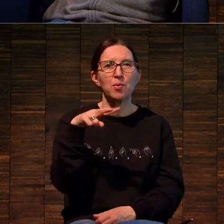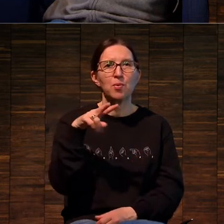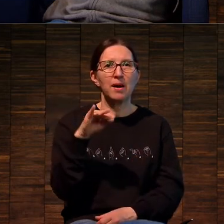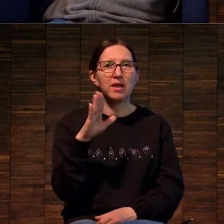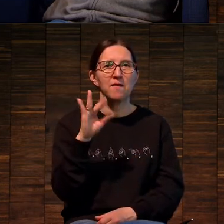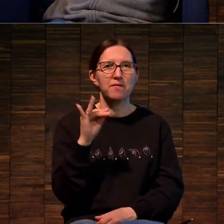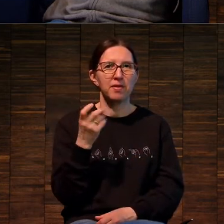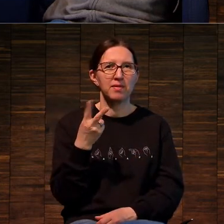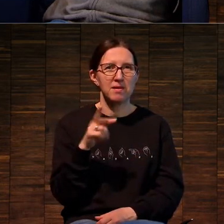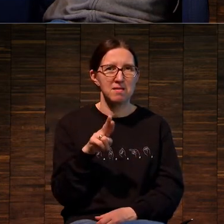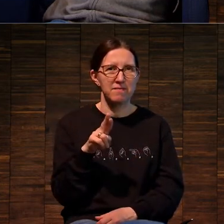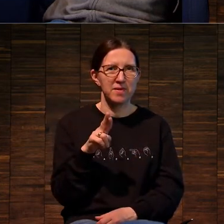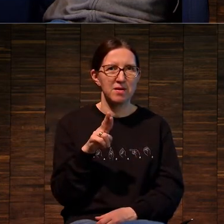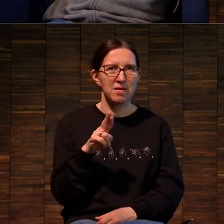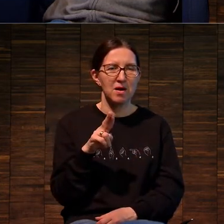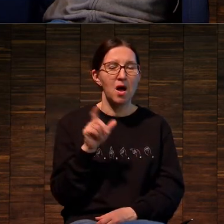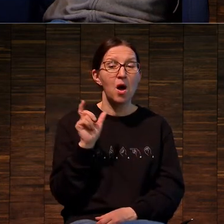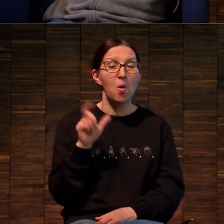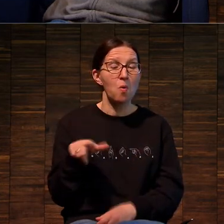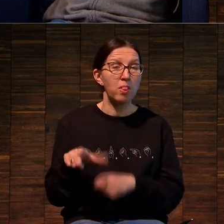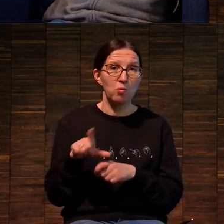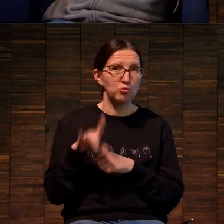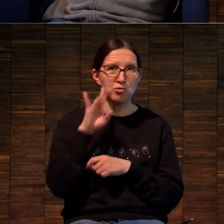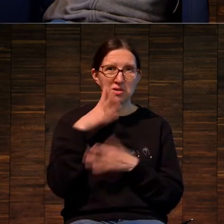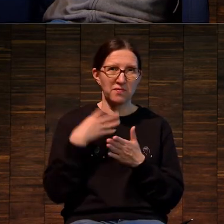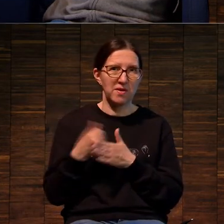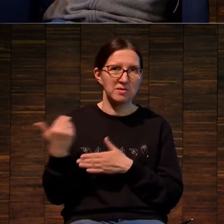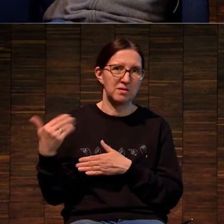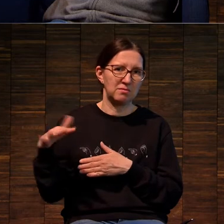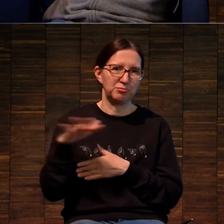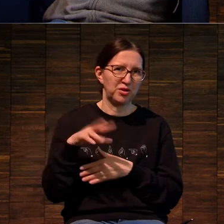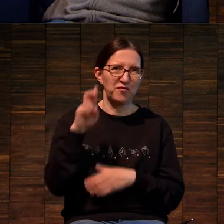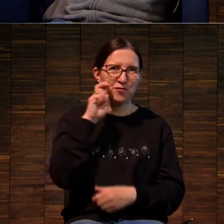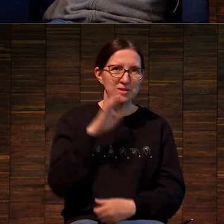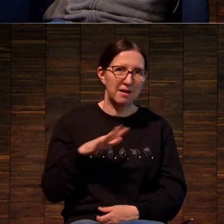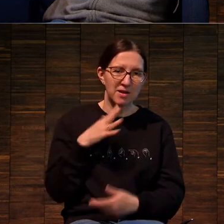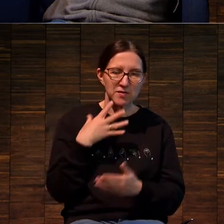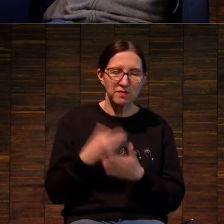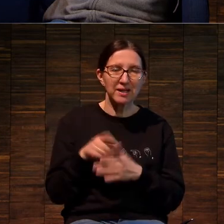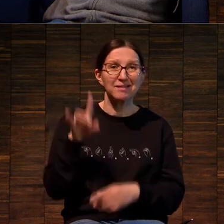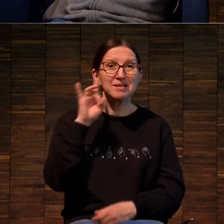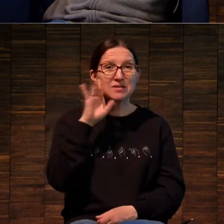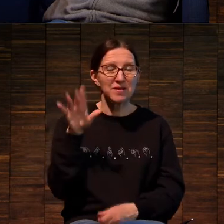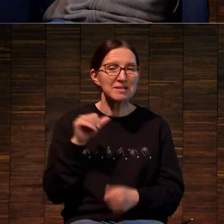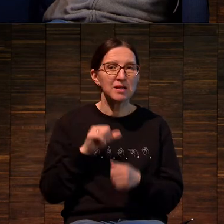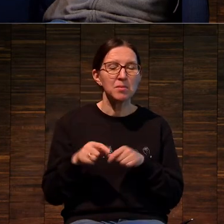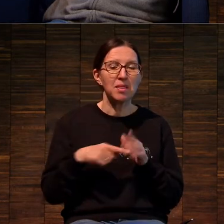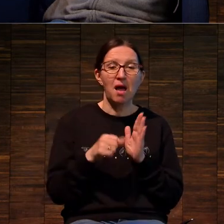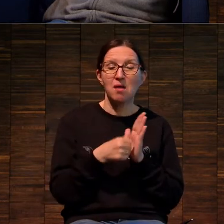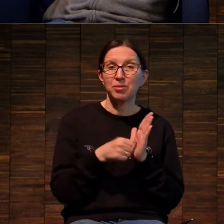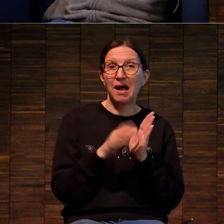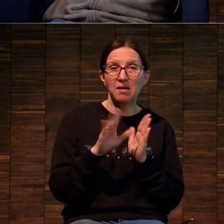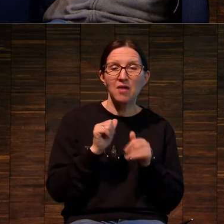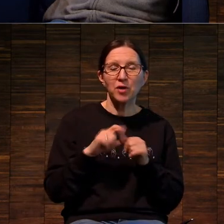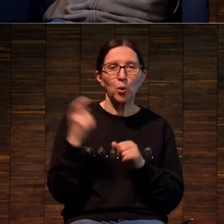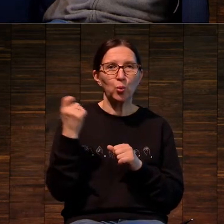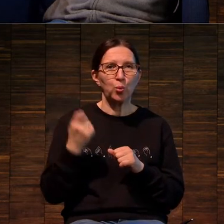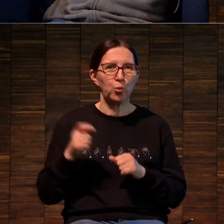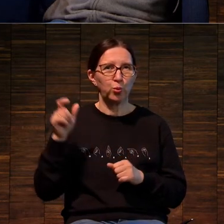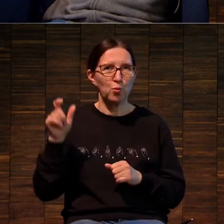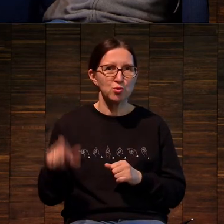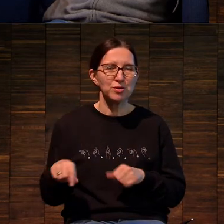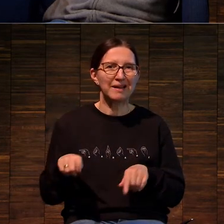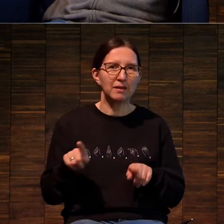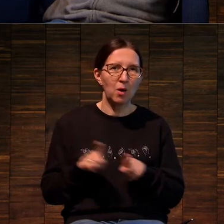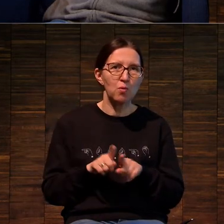Причем в Боливии он очень известен. Он известен именно не как график, а именно как художник, вот